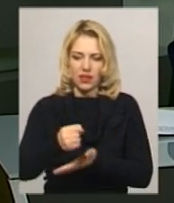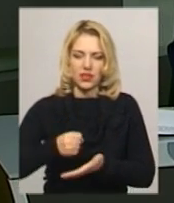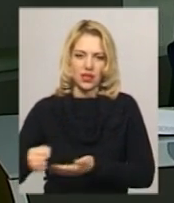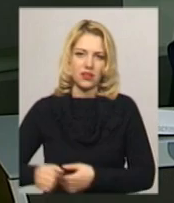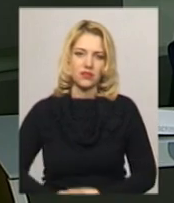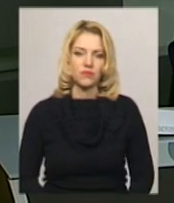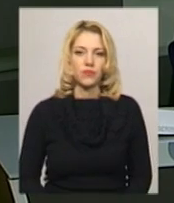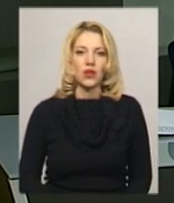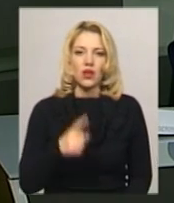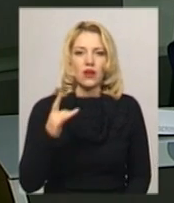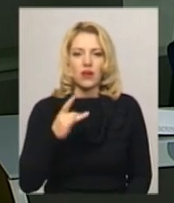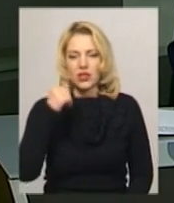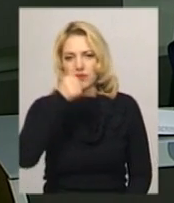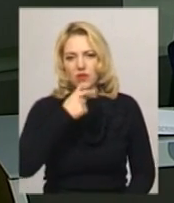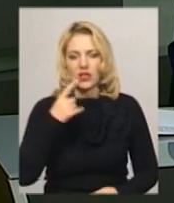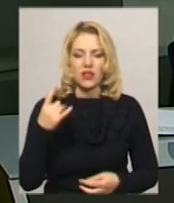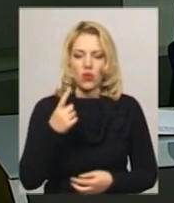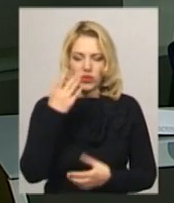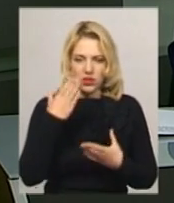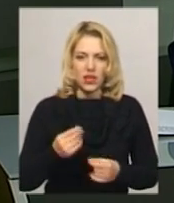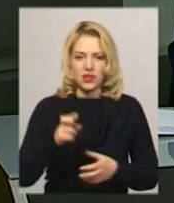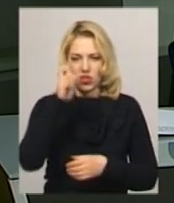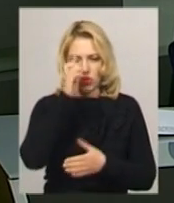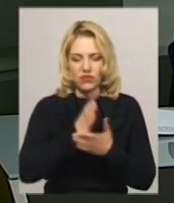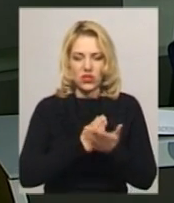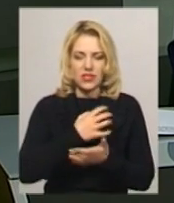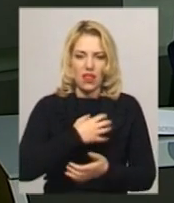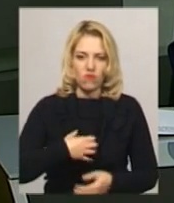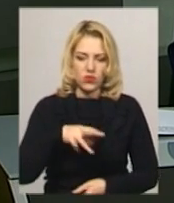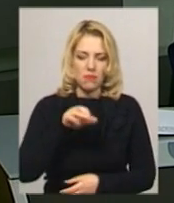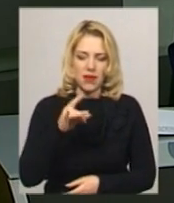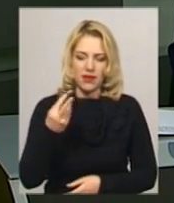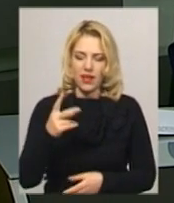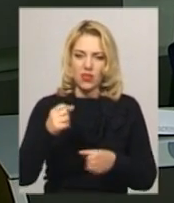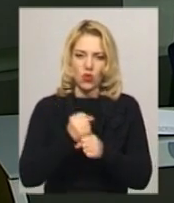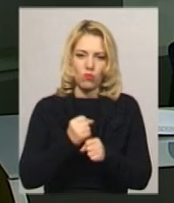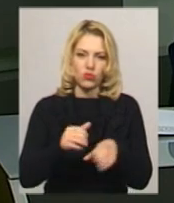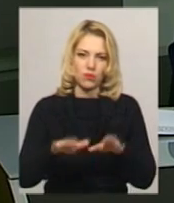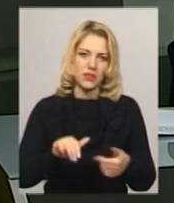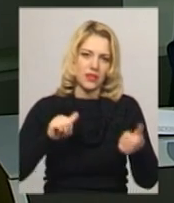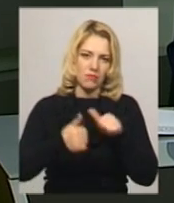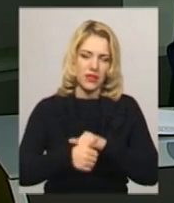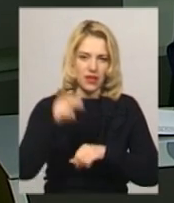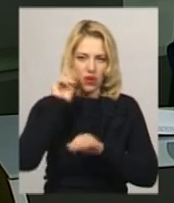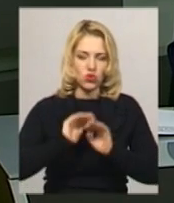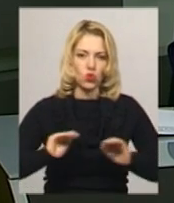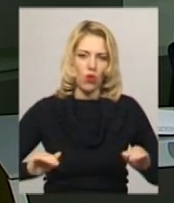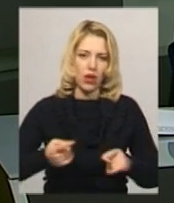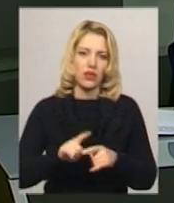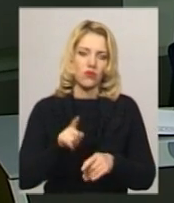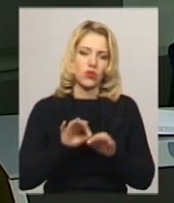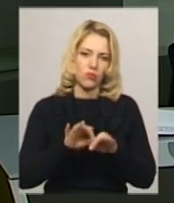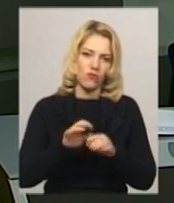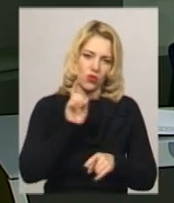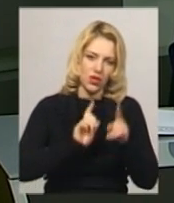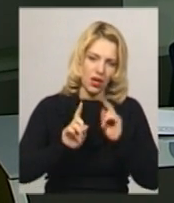Один раз у рік на один день державних службовців Славутської мерії на робочих місцях зміняють школярі. Вони проводять наради,